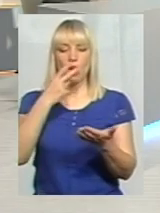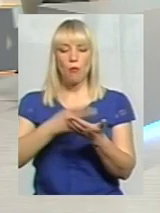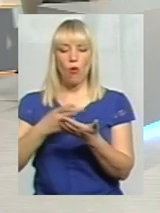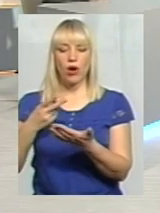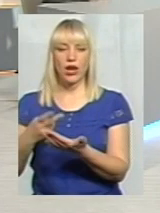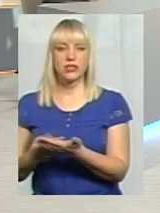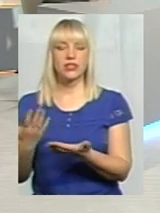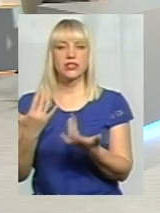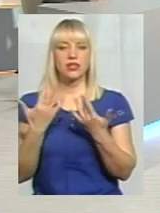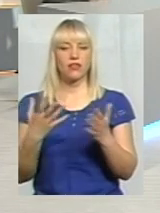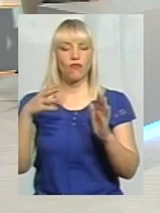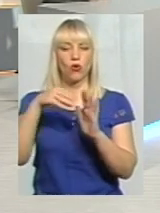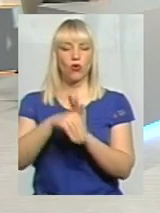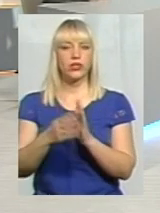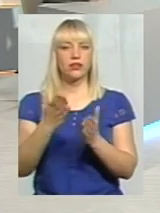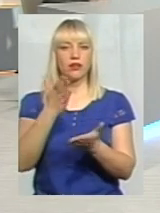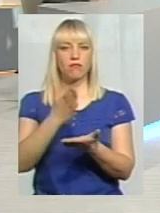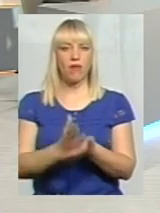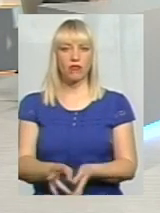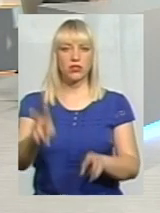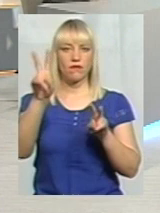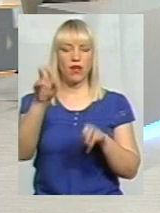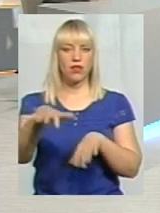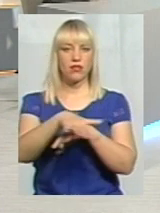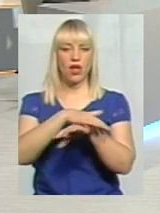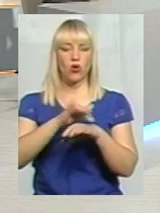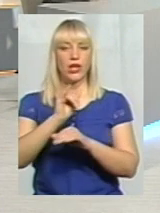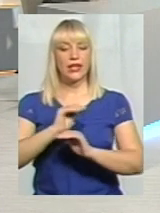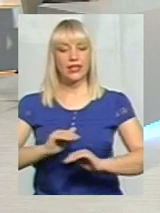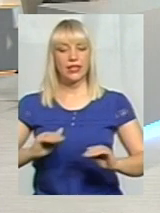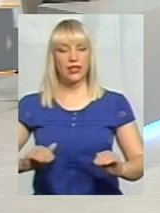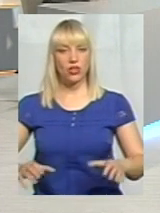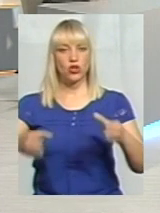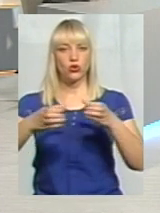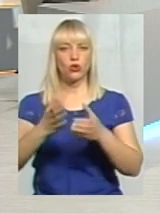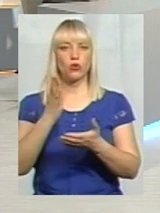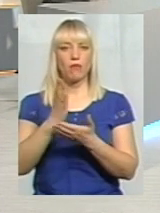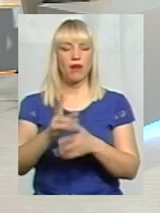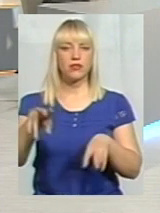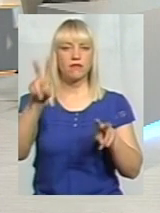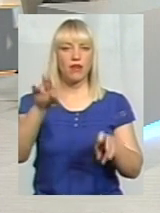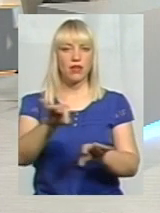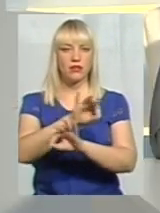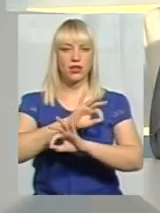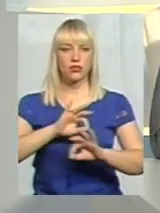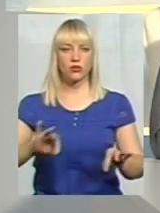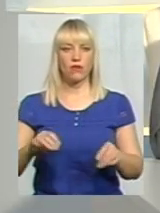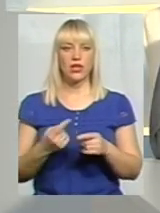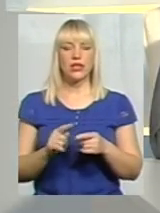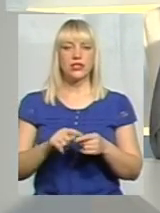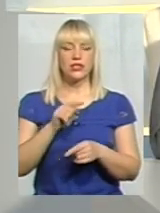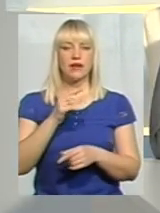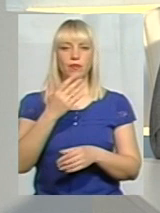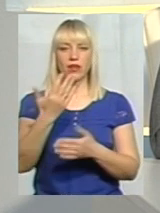колективів, які мають звання народний, і дитячий колектив, які мають звання зразковий. Щодо колективу, які селобіли, тут цей колектив дуже